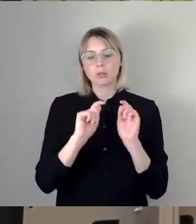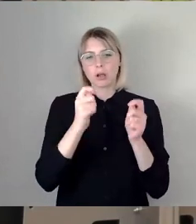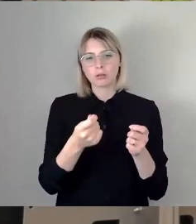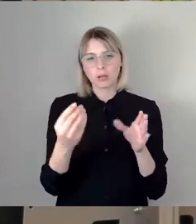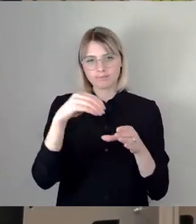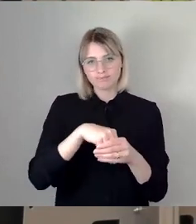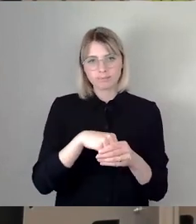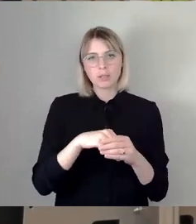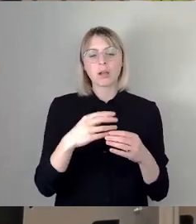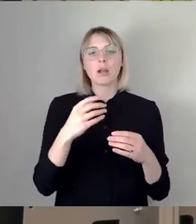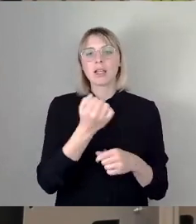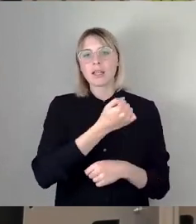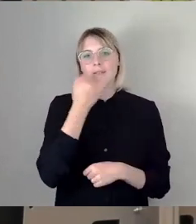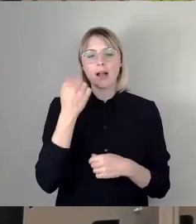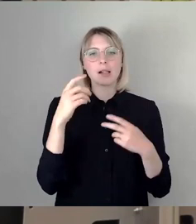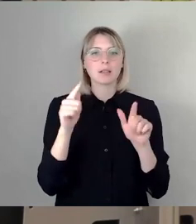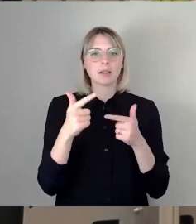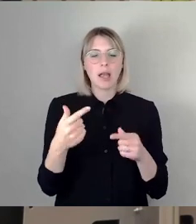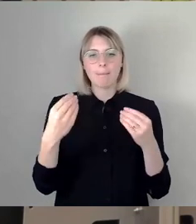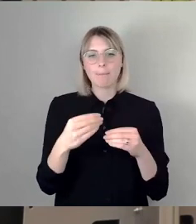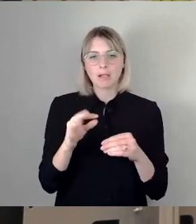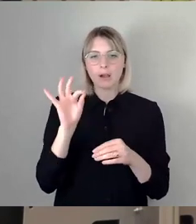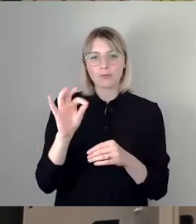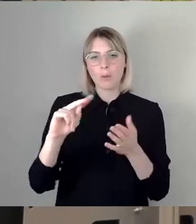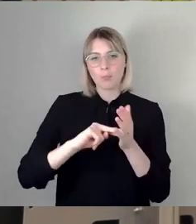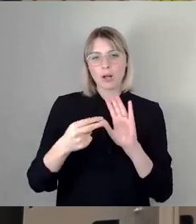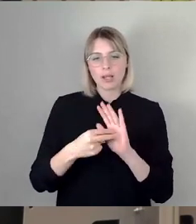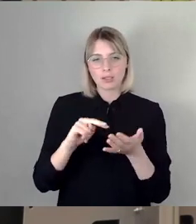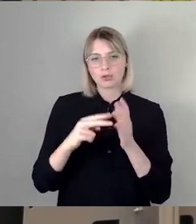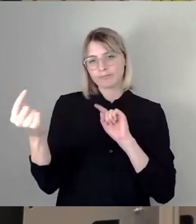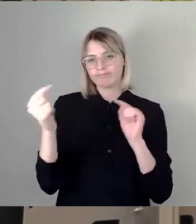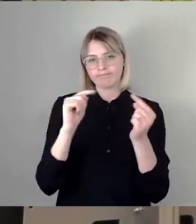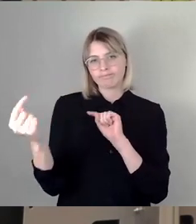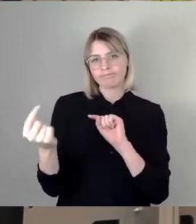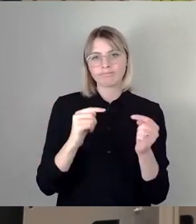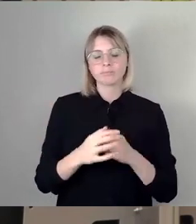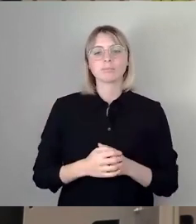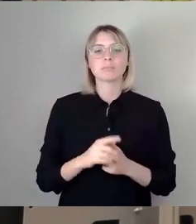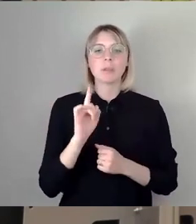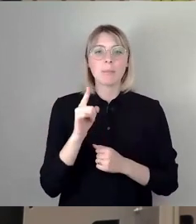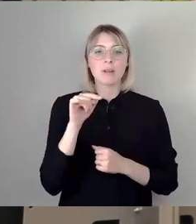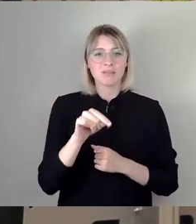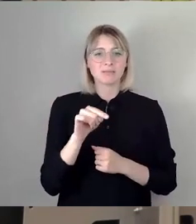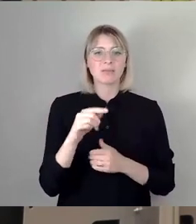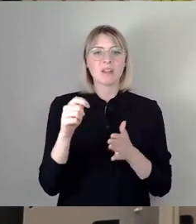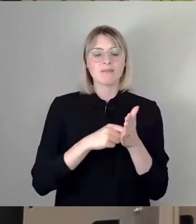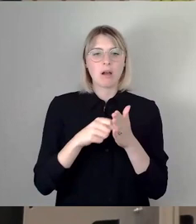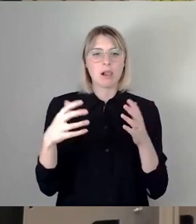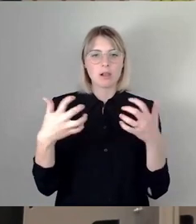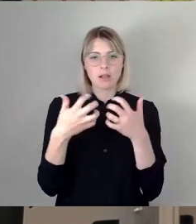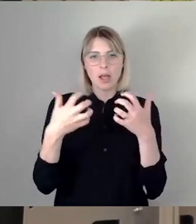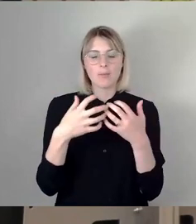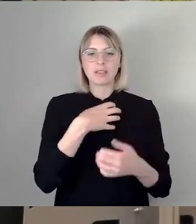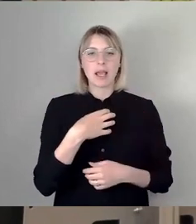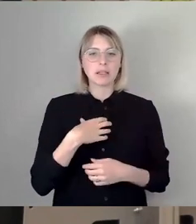Gewalt ist kein Mittel der politischen Auseinandersetzung. Leider ist das in diesem Wahlkampf in Dresden und auch anderswo in Deutschland